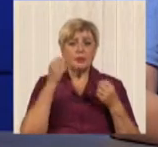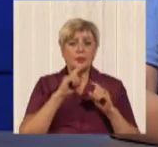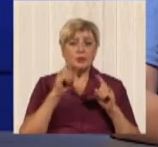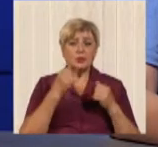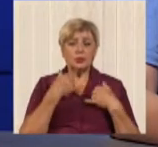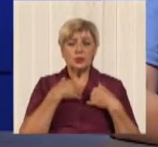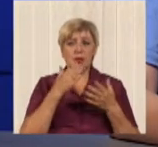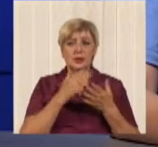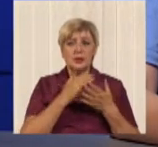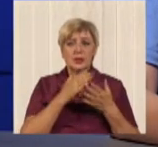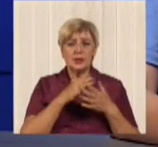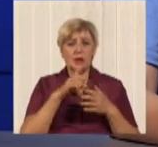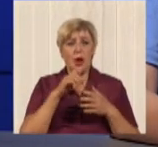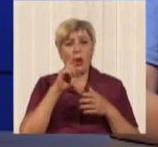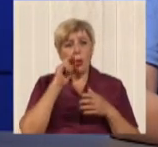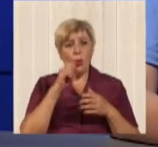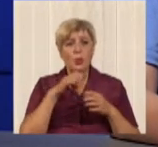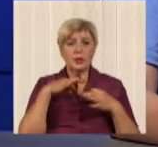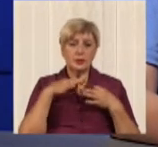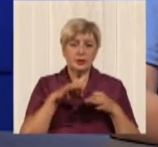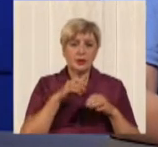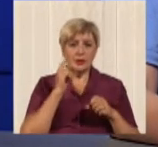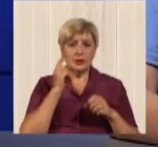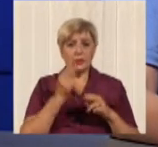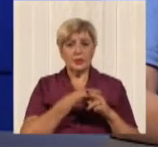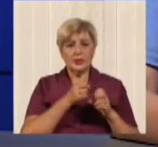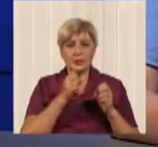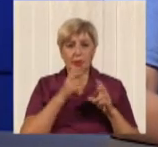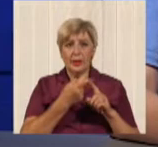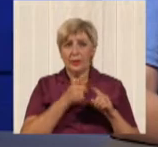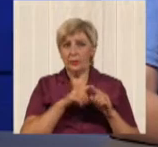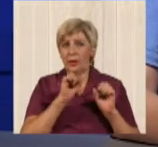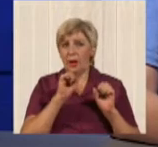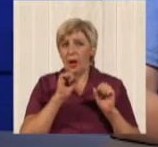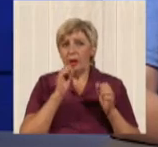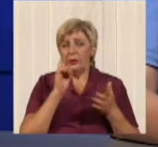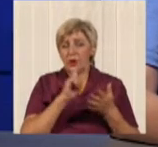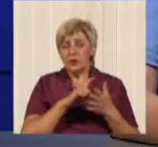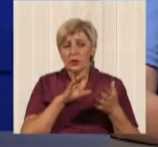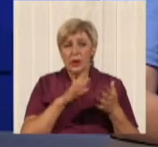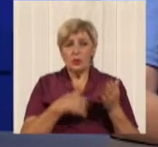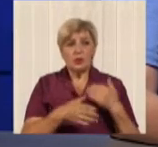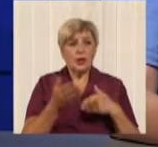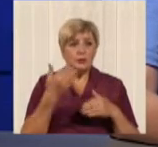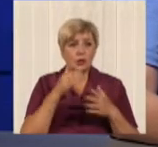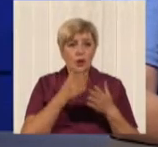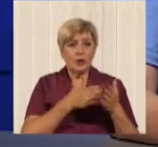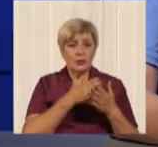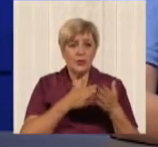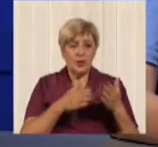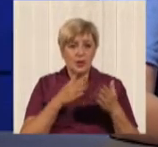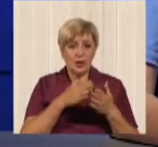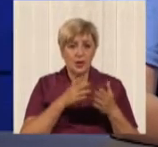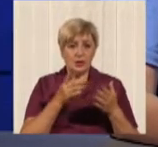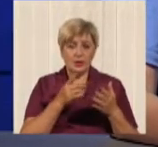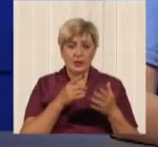транспорту Укртрансбеспека, которая по сути уже должна была давно отменить определенные маршруты. Такие как 15-й, любой маршрут на левый берег, там где колья,